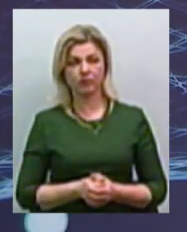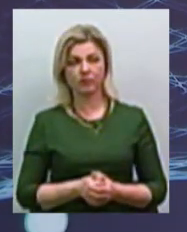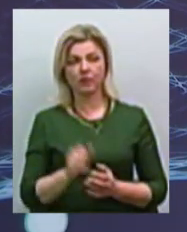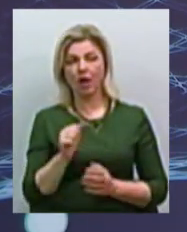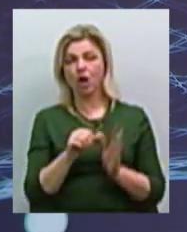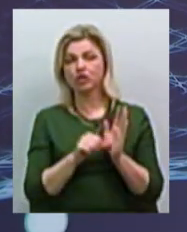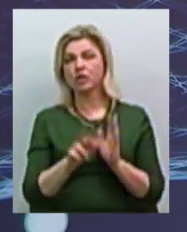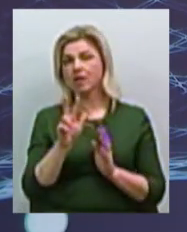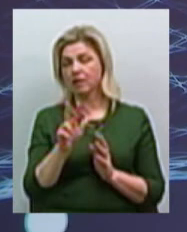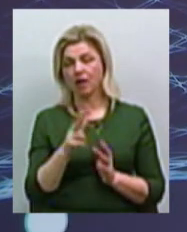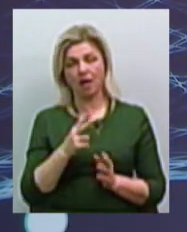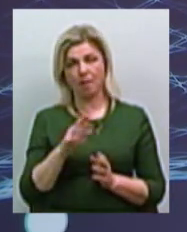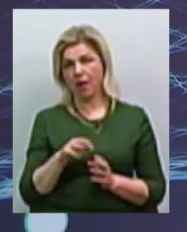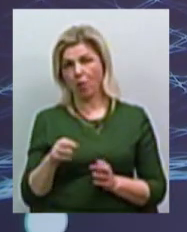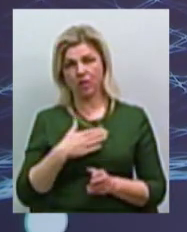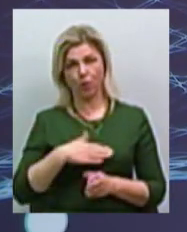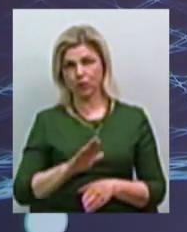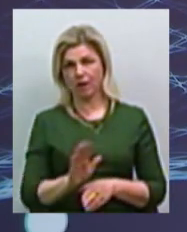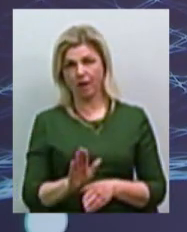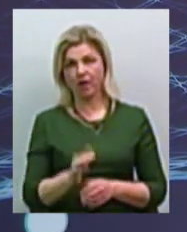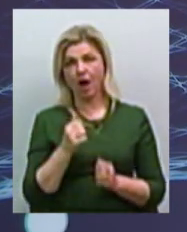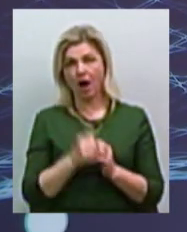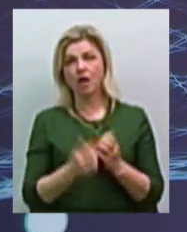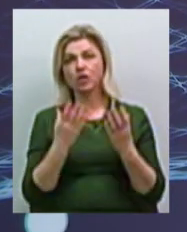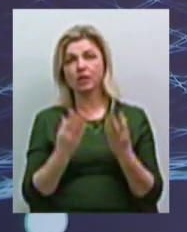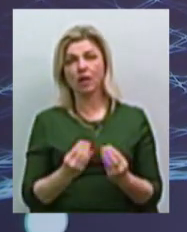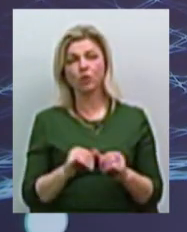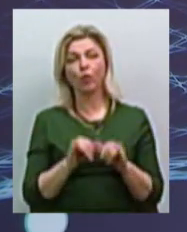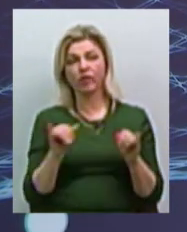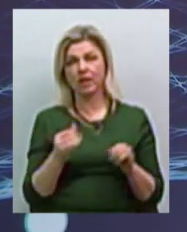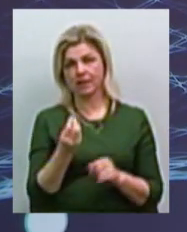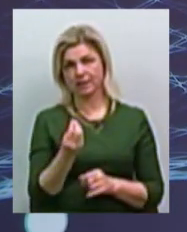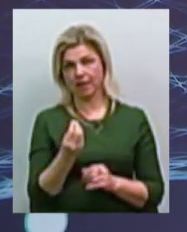мільйонів не встраивається нам. Каждий день увеличивається ціна.